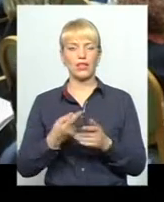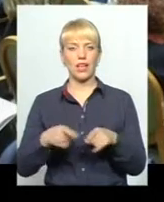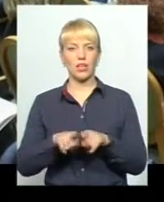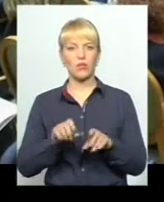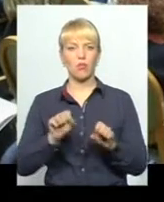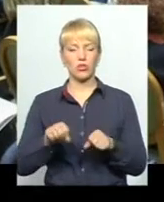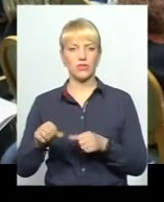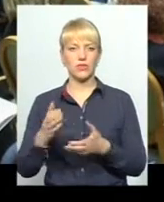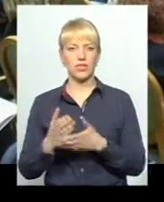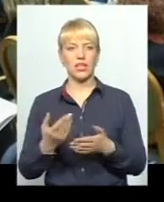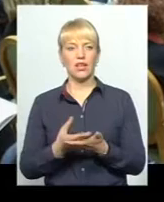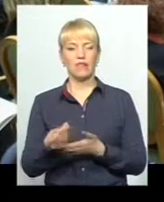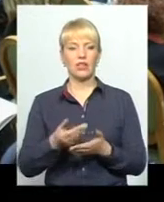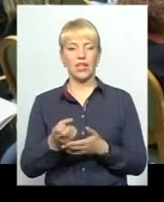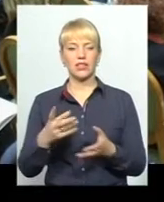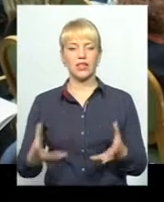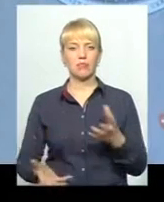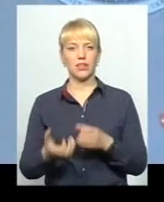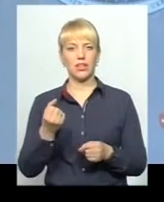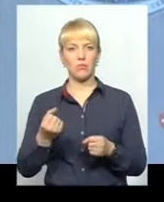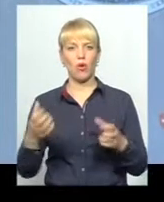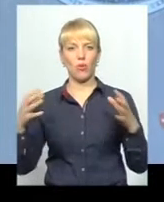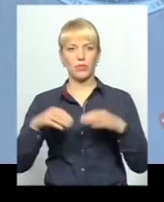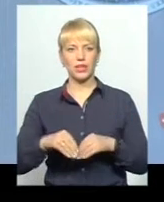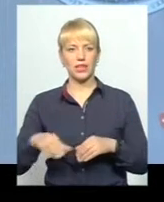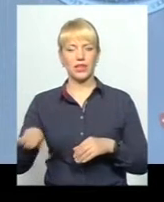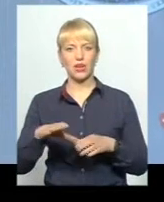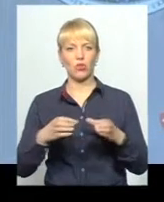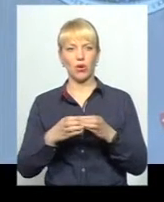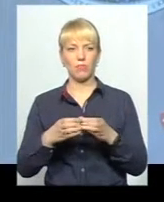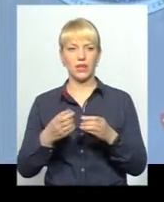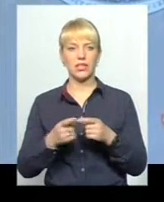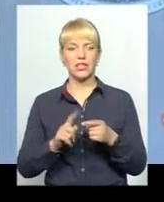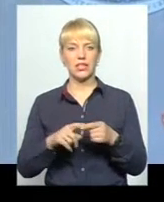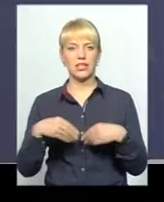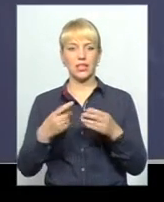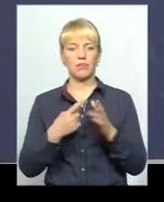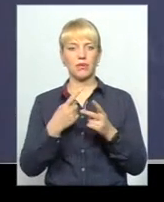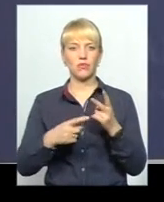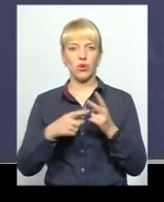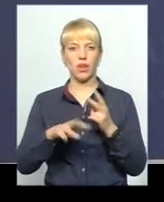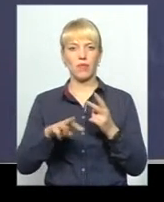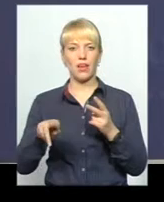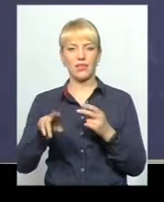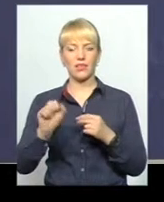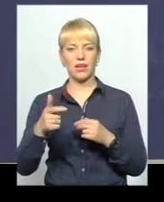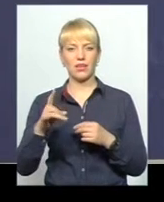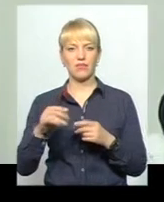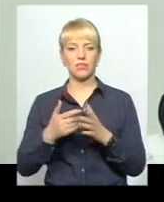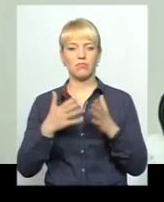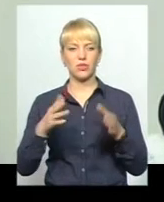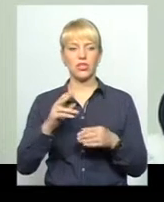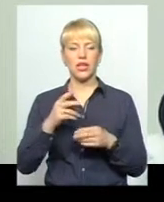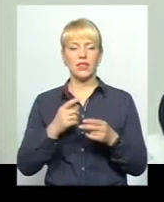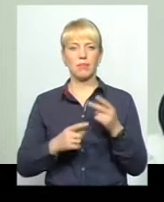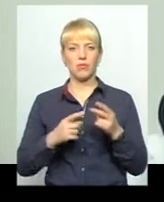Видатки на підтримку об'єднаних тергромад в 2017 році дорівнюють півтора мільярда гривень. Це більше на 500 мільйонів, ніж минулого року.